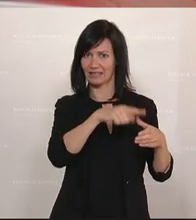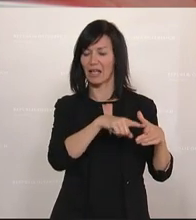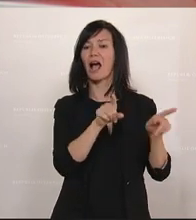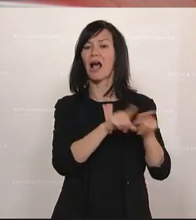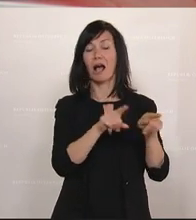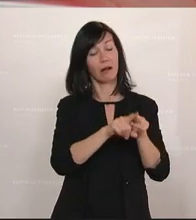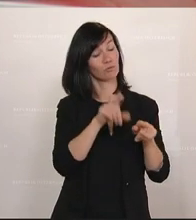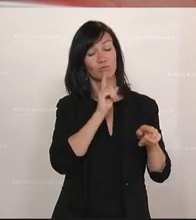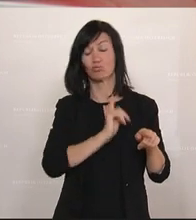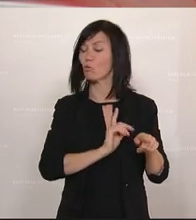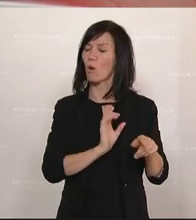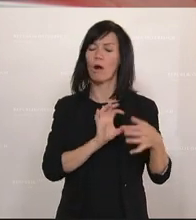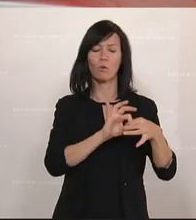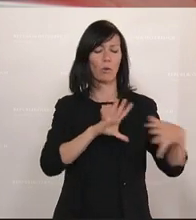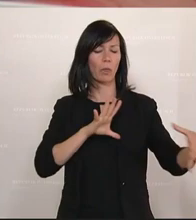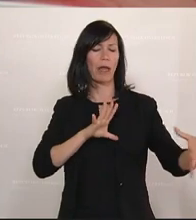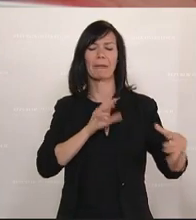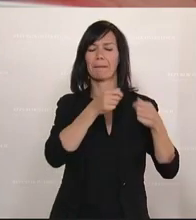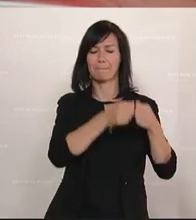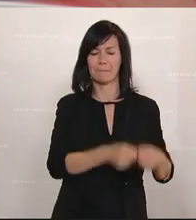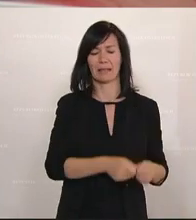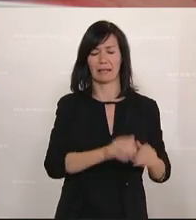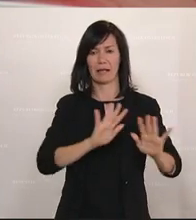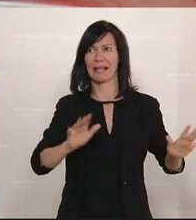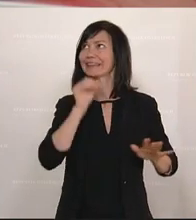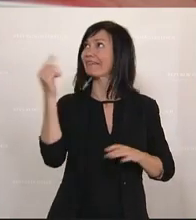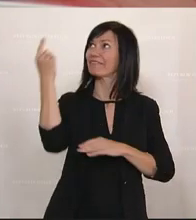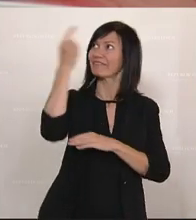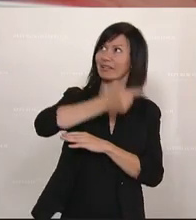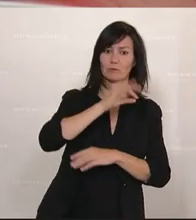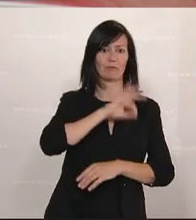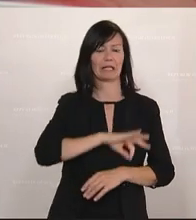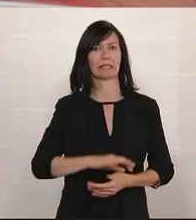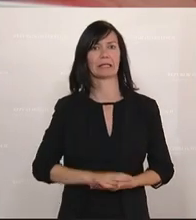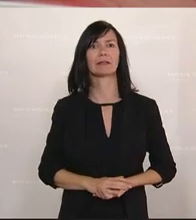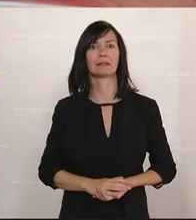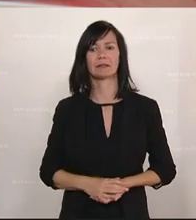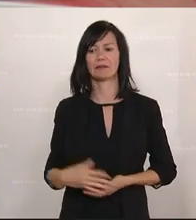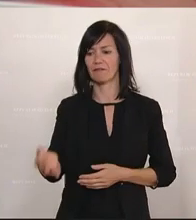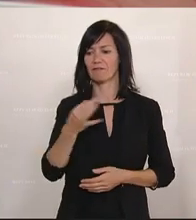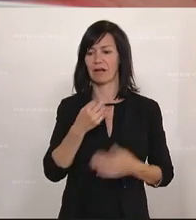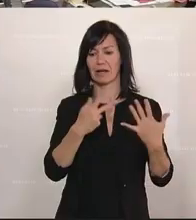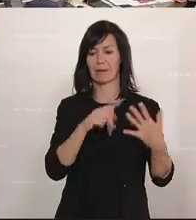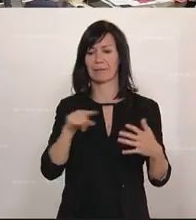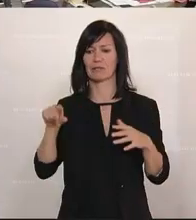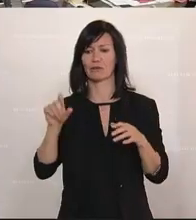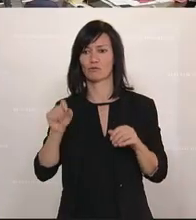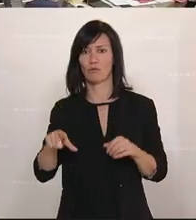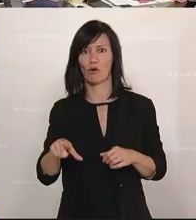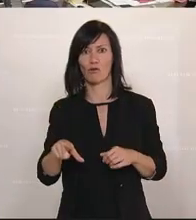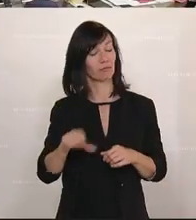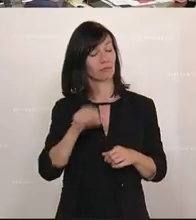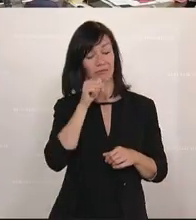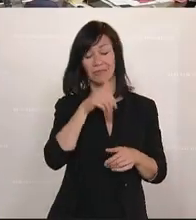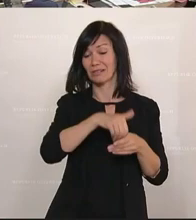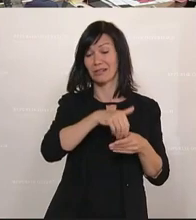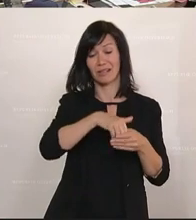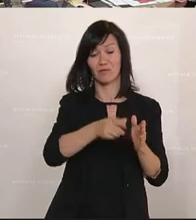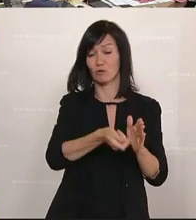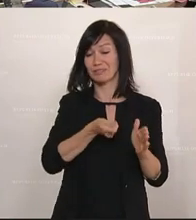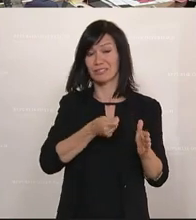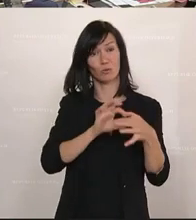unabhängigen Mitglieder des unabhängigen Parteien und Transparenzsenats. Zu den Fragen 8 bis 12, dies ist nicht Gegenstand der